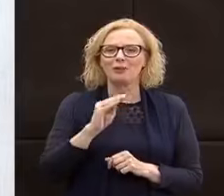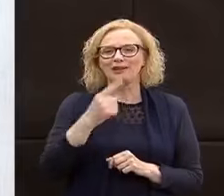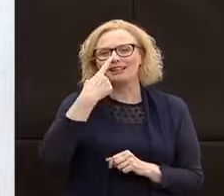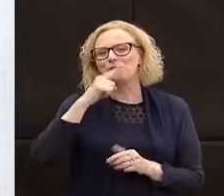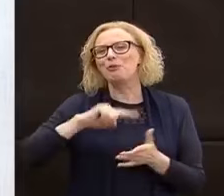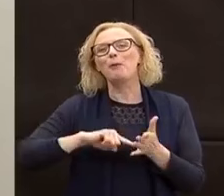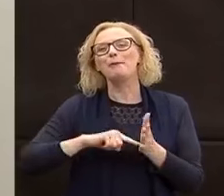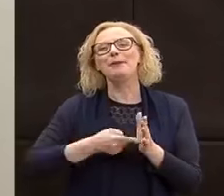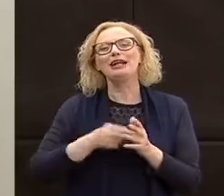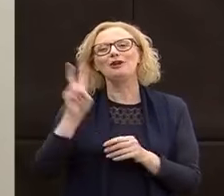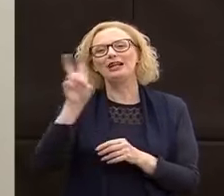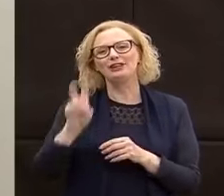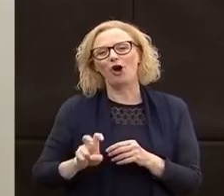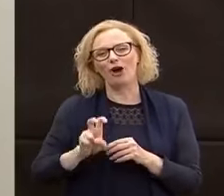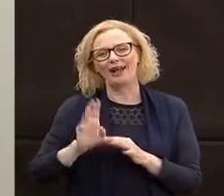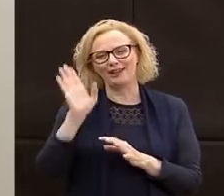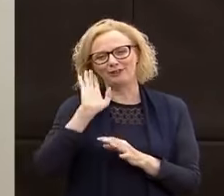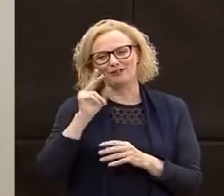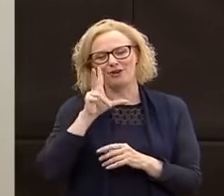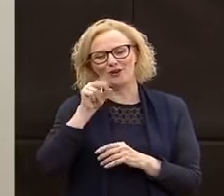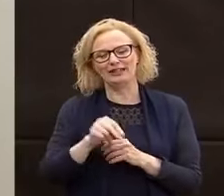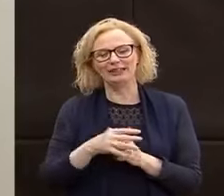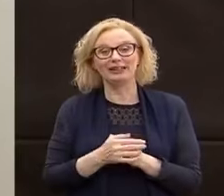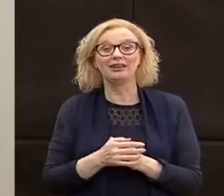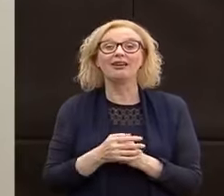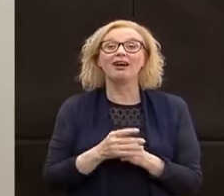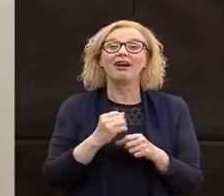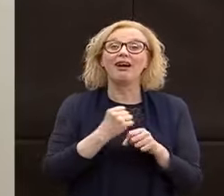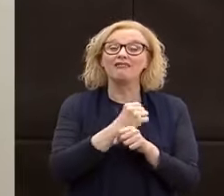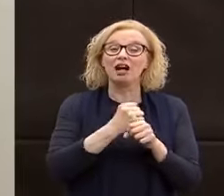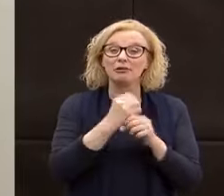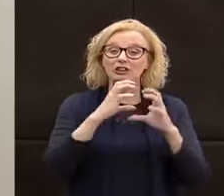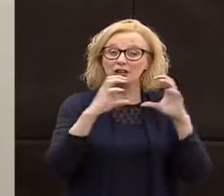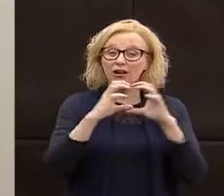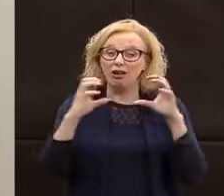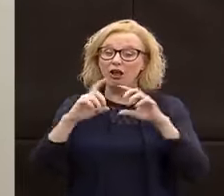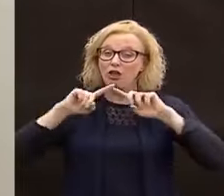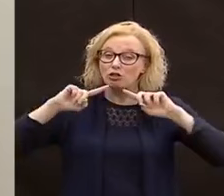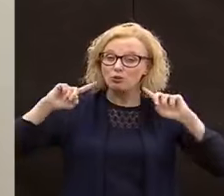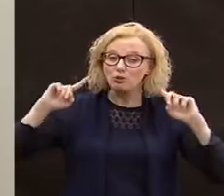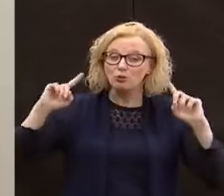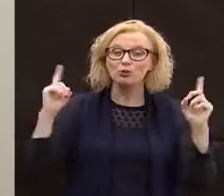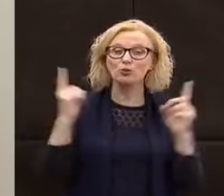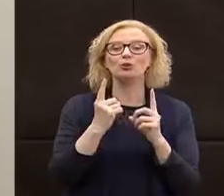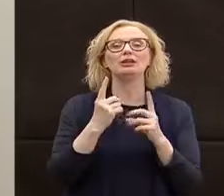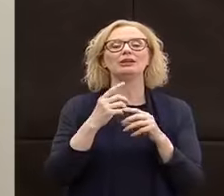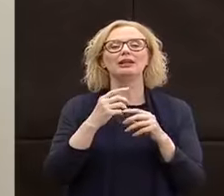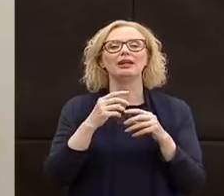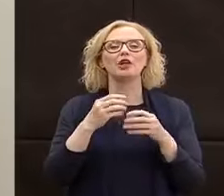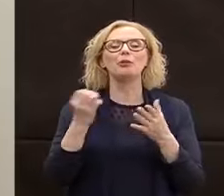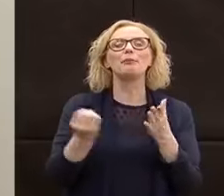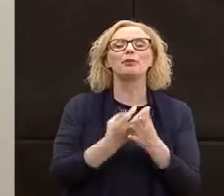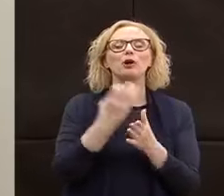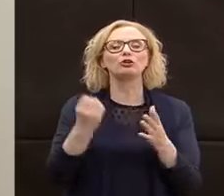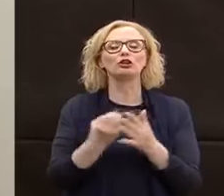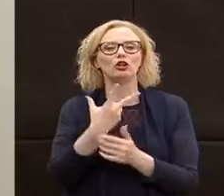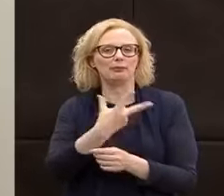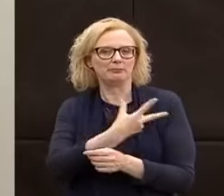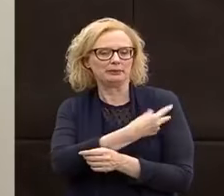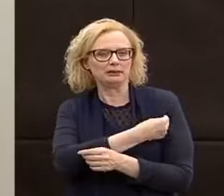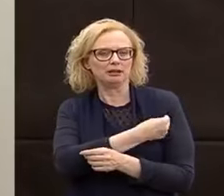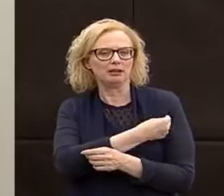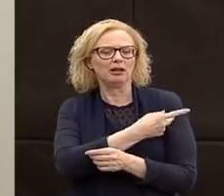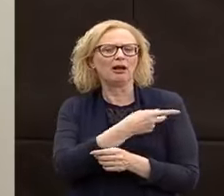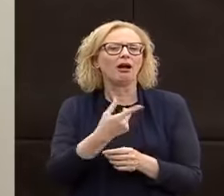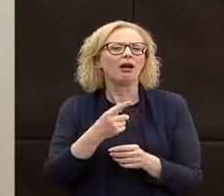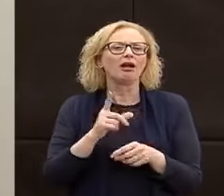di dollari come si diceva un tempo cioè se tutte le case farmaceutiche si mettessero a produrre il vaccino qualora ritrovato naturalmente quanti